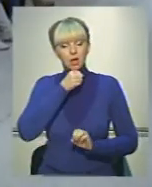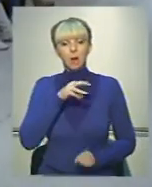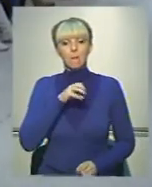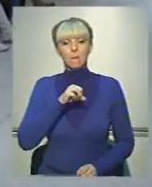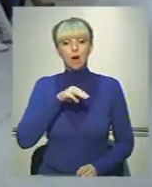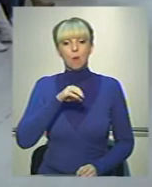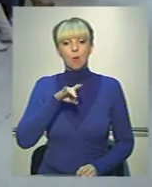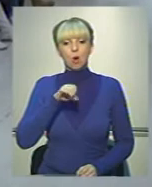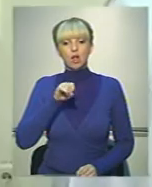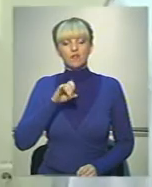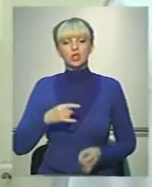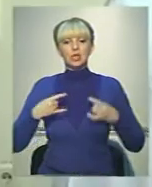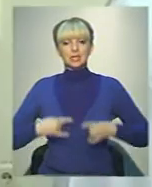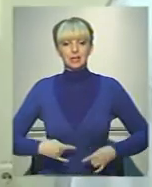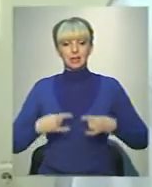мамографічні скринінги.